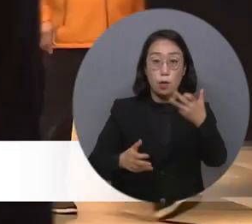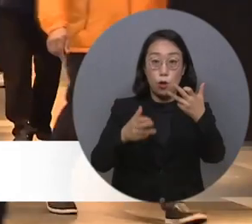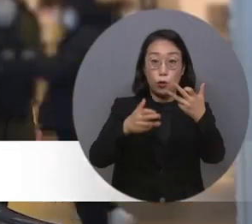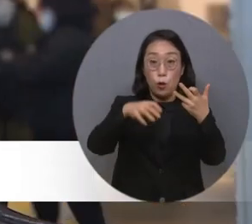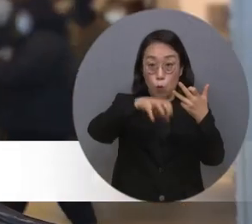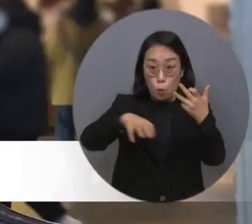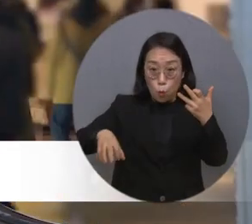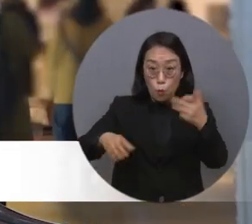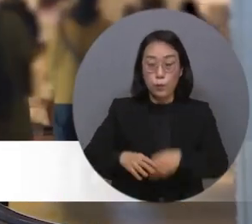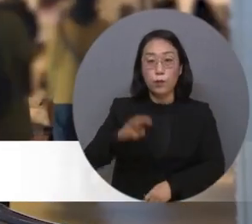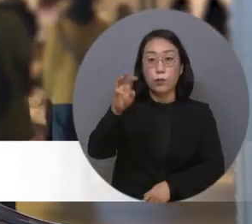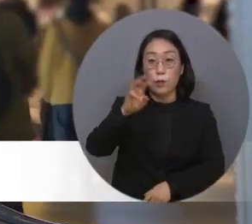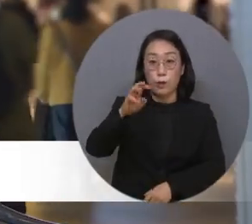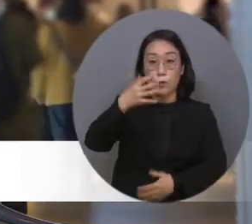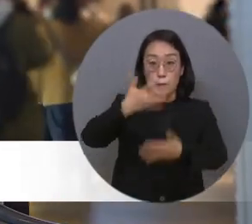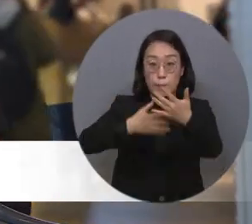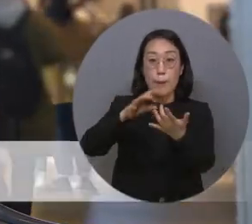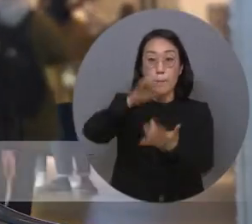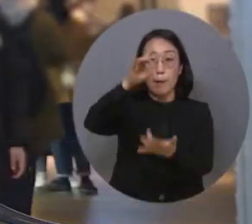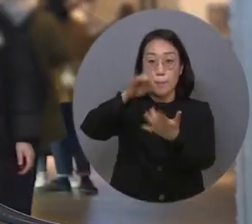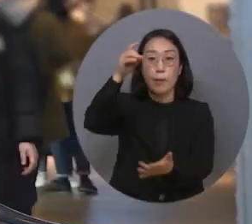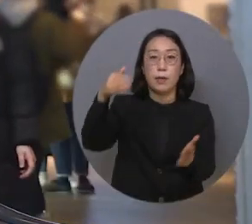상영관 30개 스크린이 선정됐습니다.